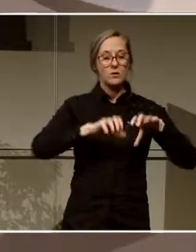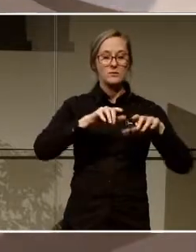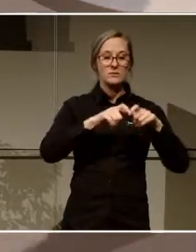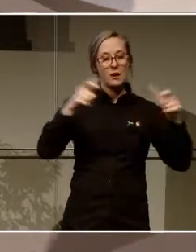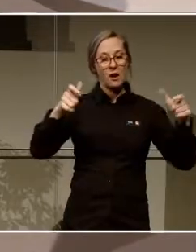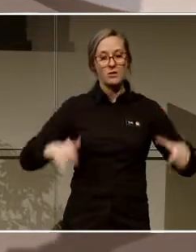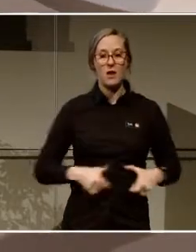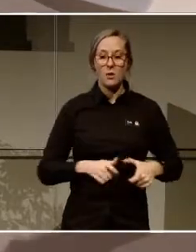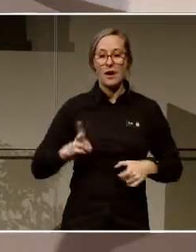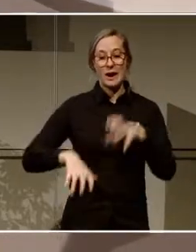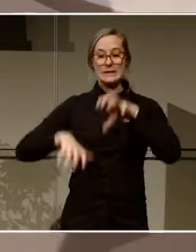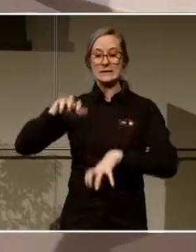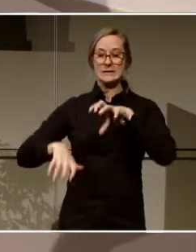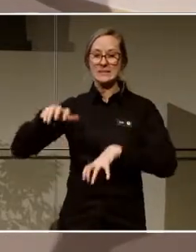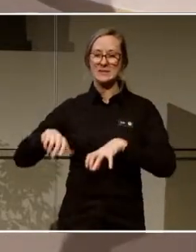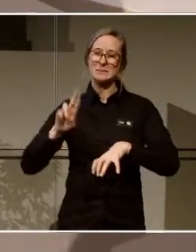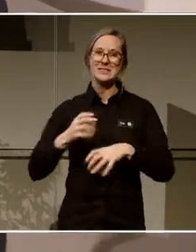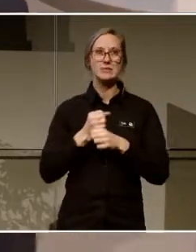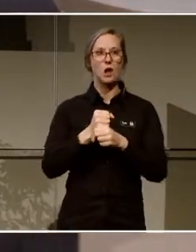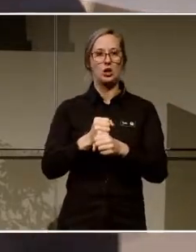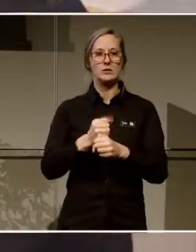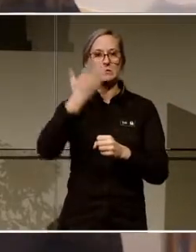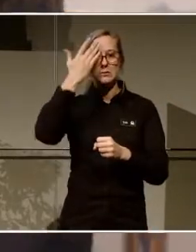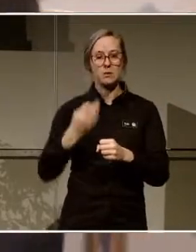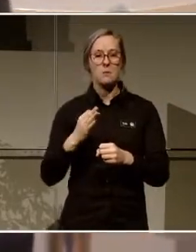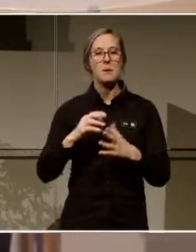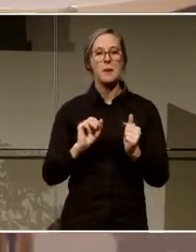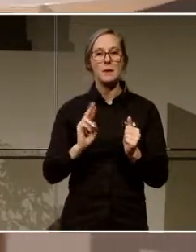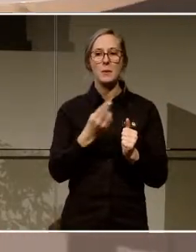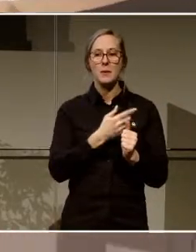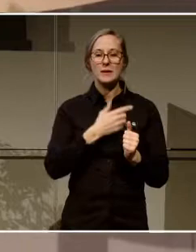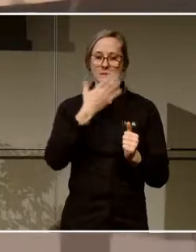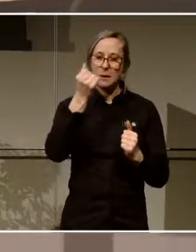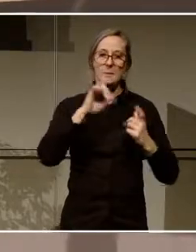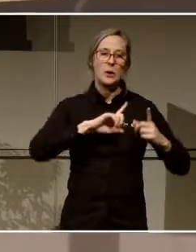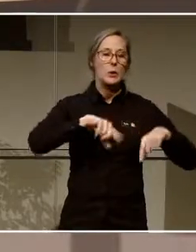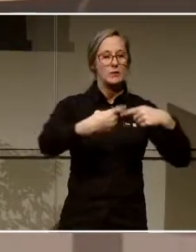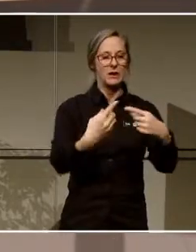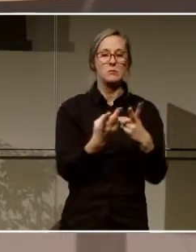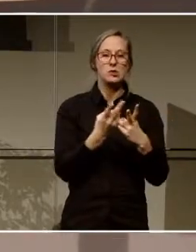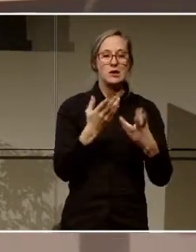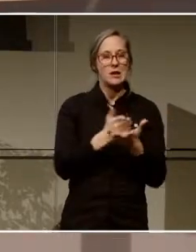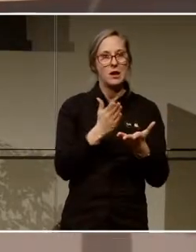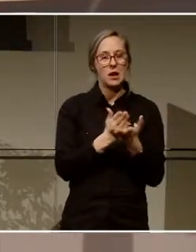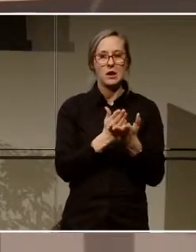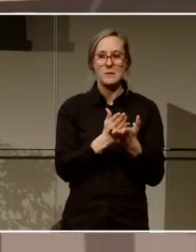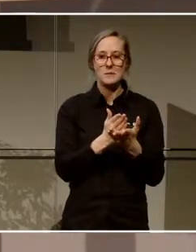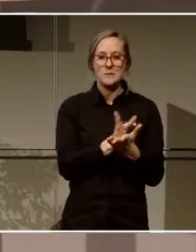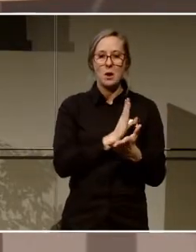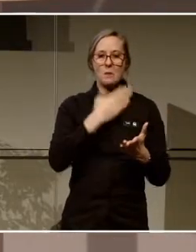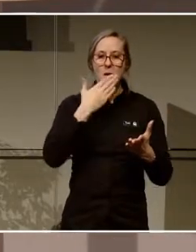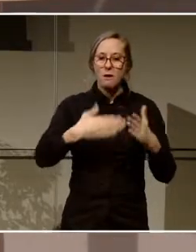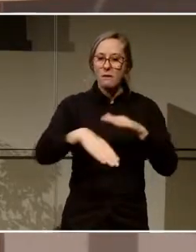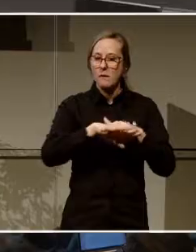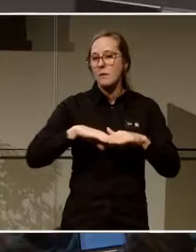statiska kunskaper på något sätt. Men idag är det ju ändå mycket snabbare och det gäller att ha en bra, en bra